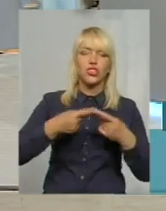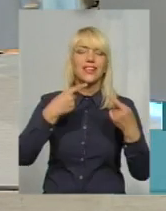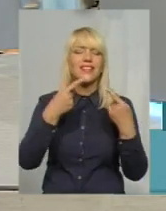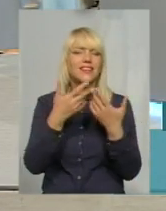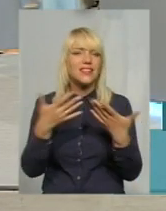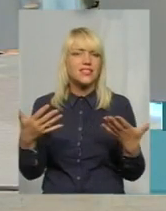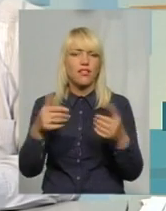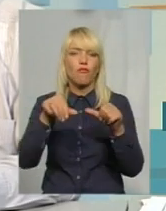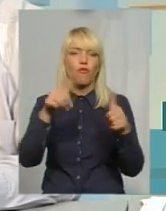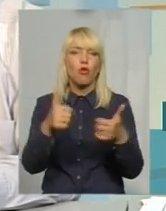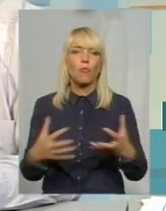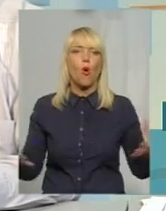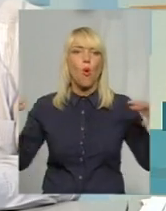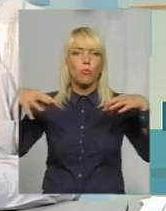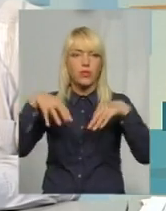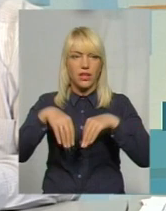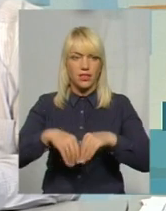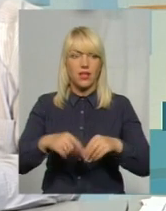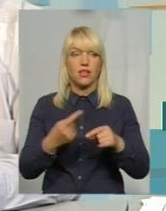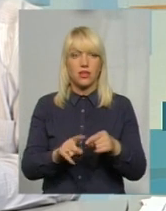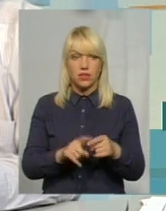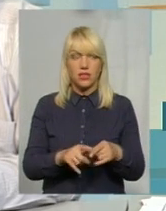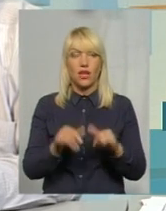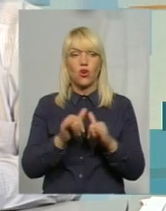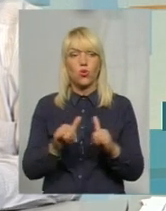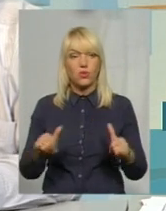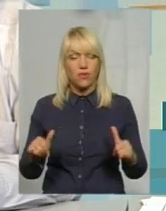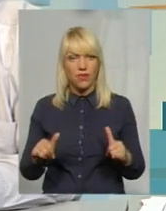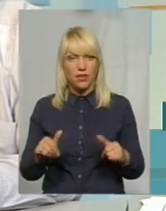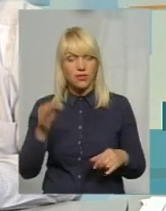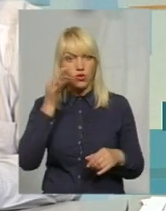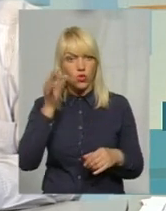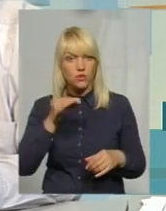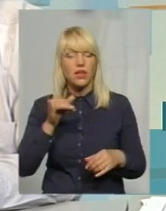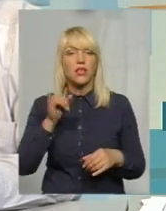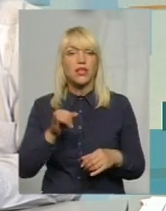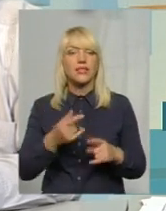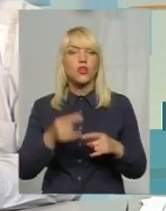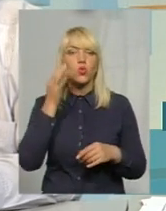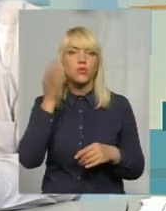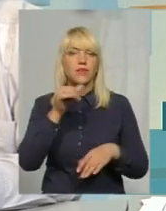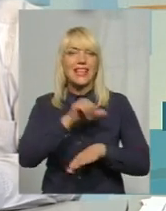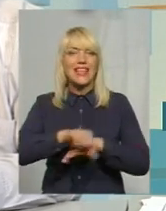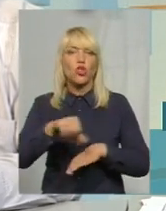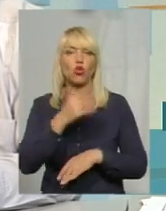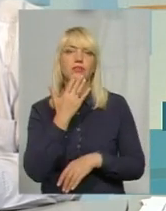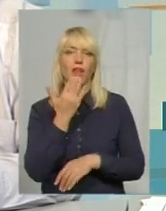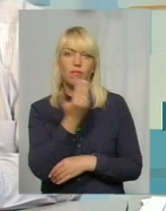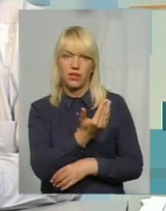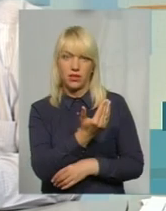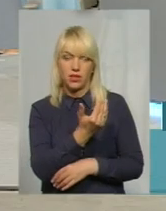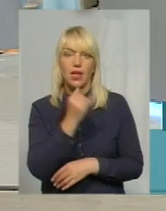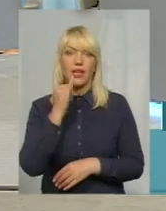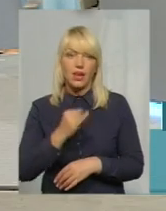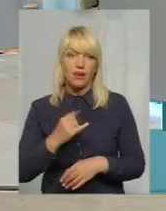пасічників. І це досить розвивається, це досвід, скажімо, іноземний. І